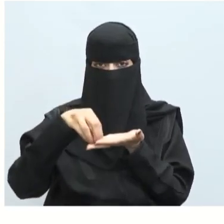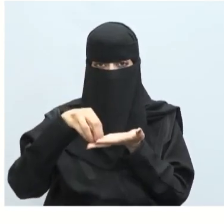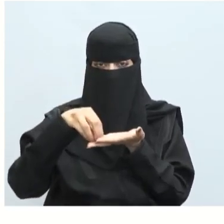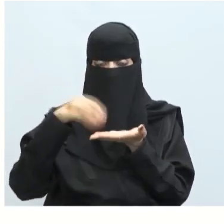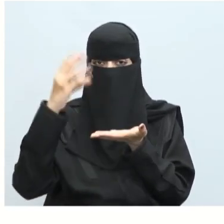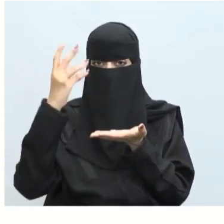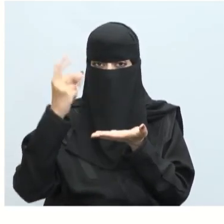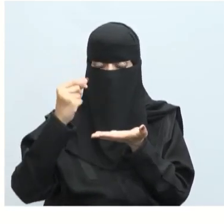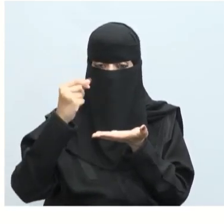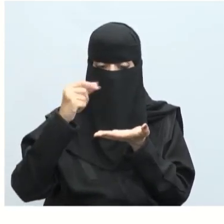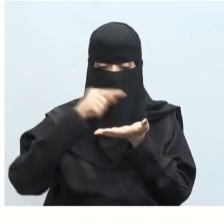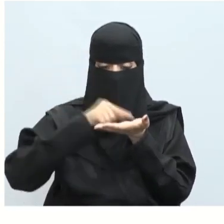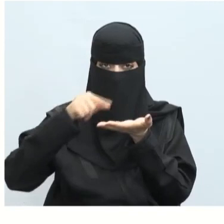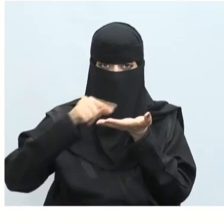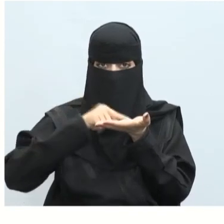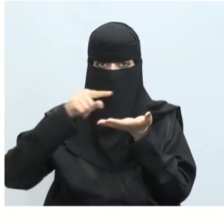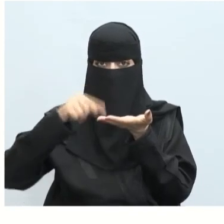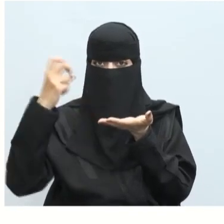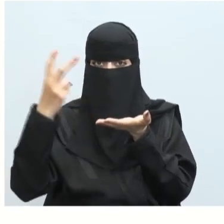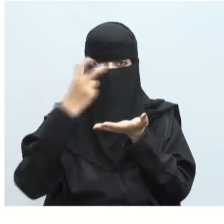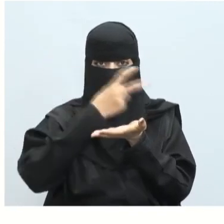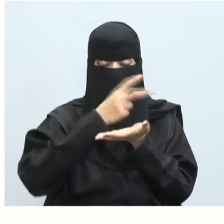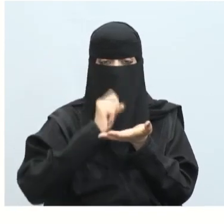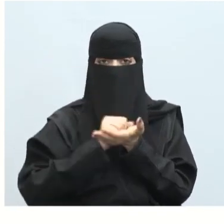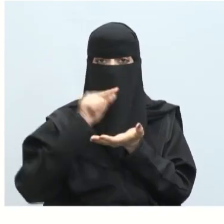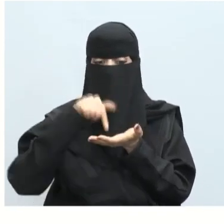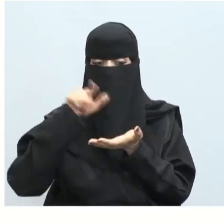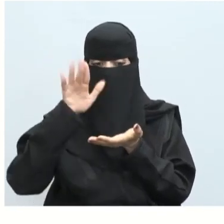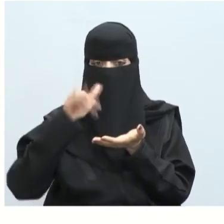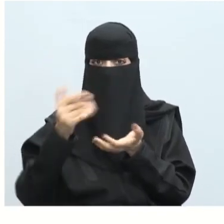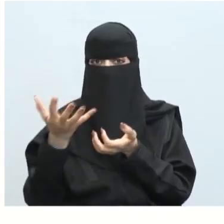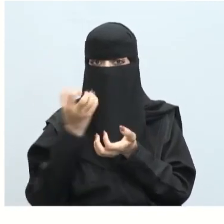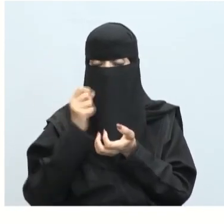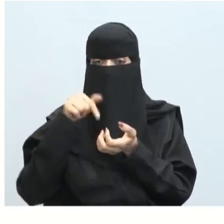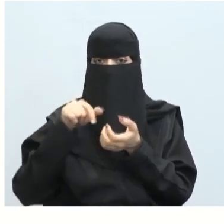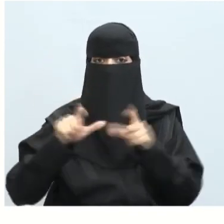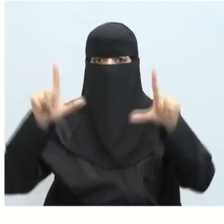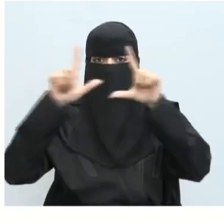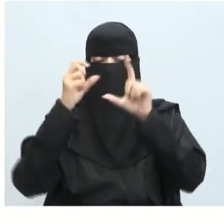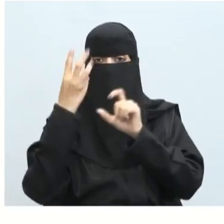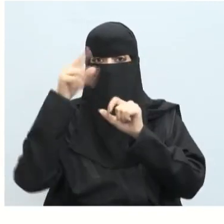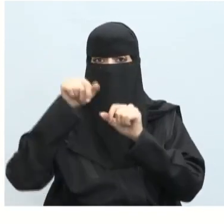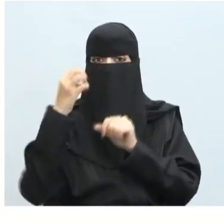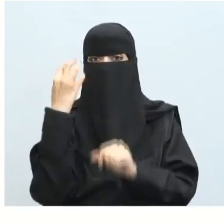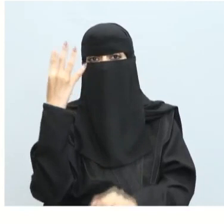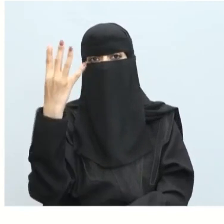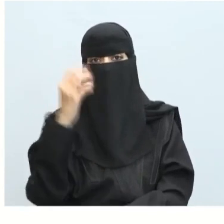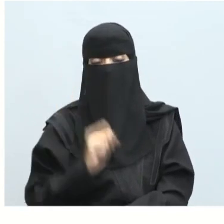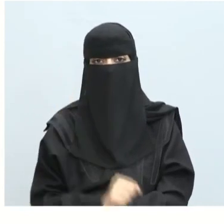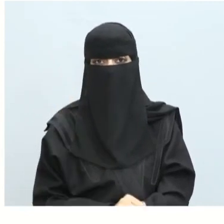المعالم في كل مدينة اثنين فهنا أحتاج الشاشة الثالثة تكون أربع شاشات